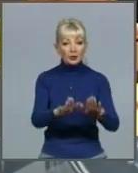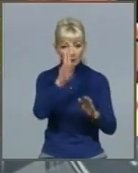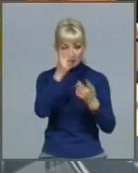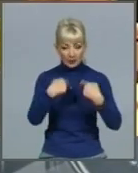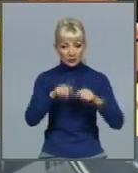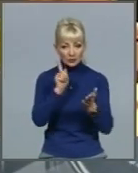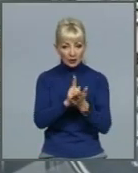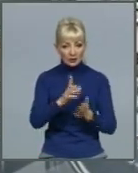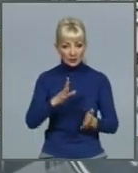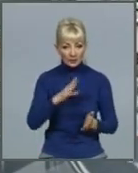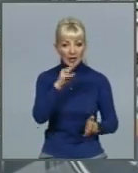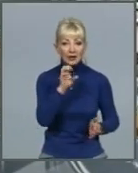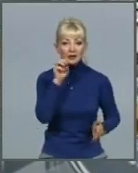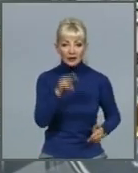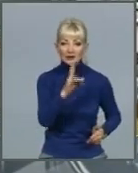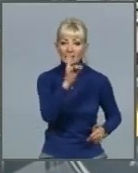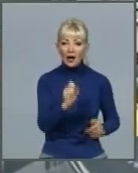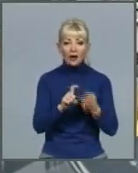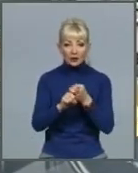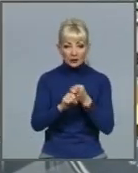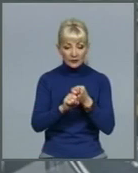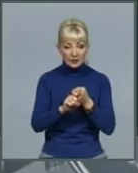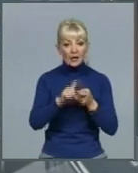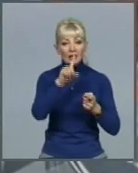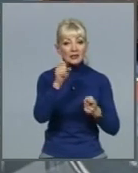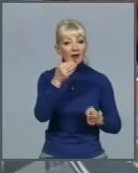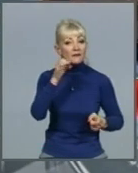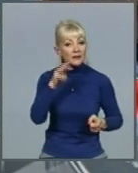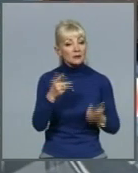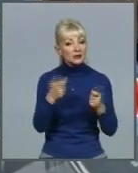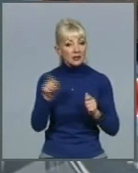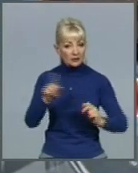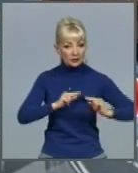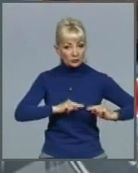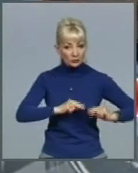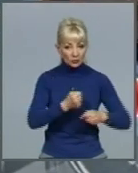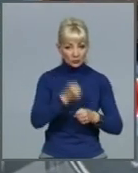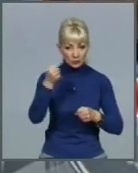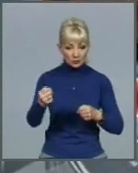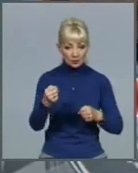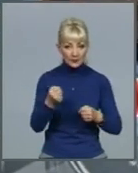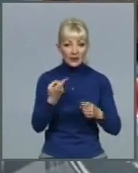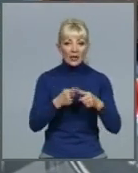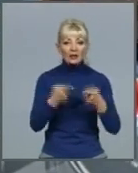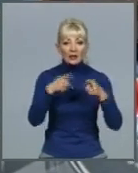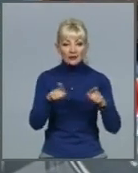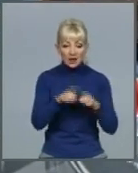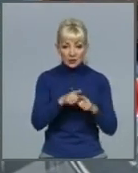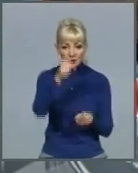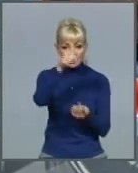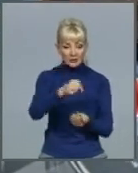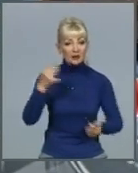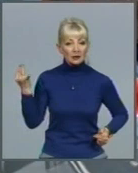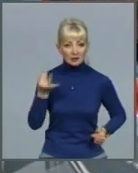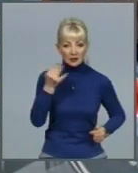тест на коронавірус за рахунок ферм, де вони працевлаштовані. Це також відповідає інтересам фермерів, які